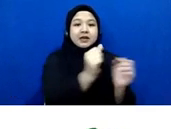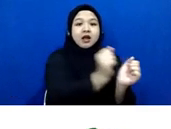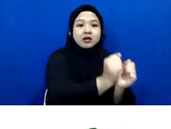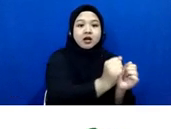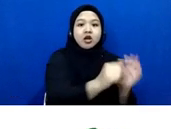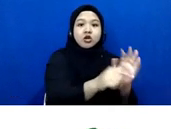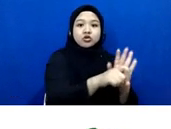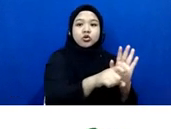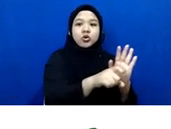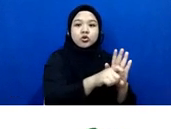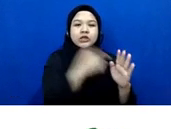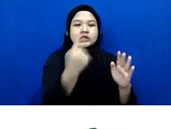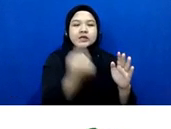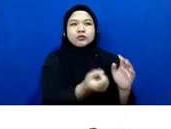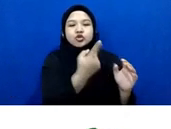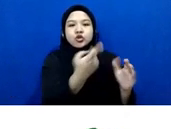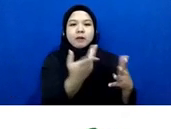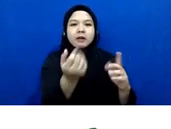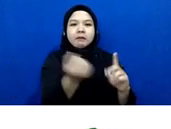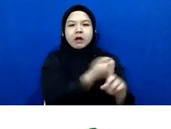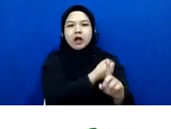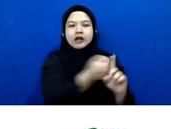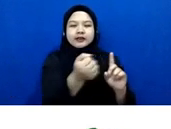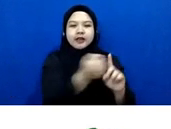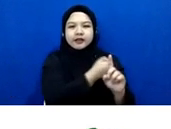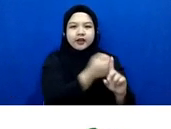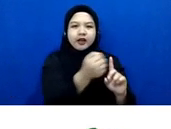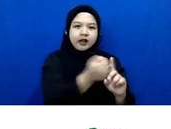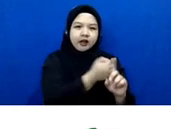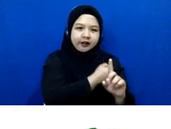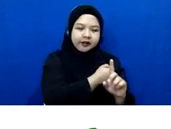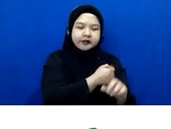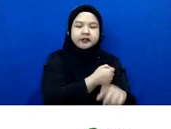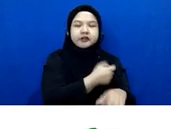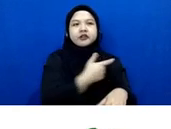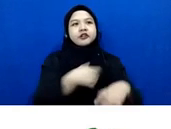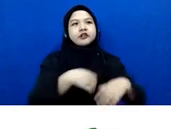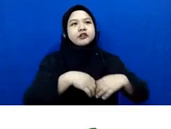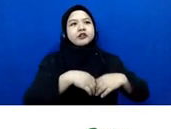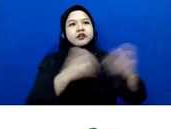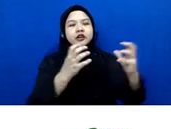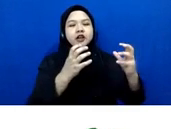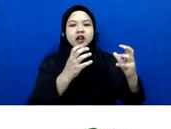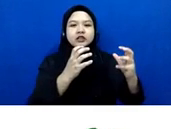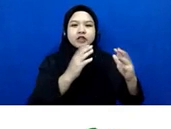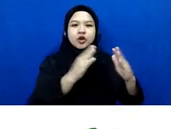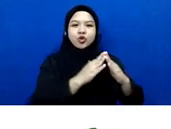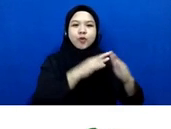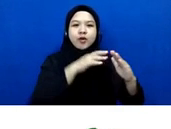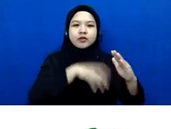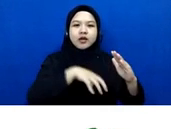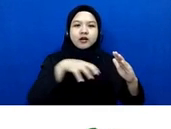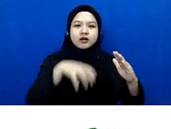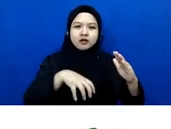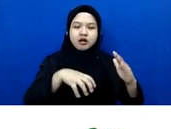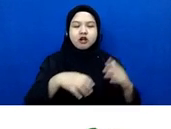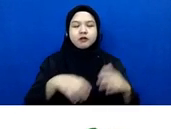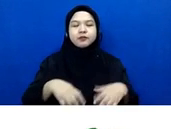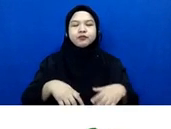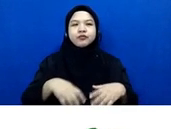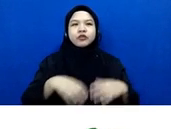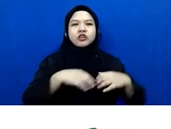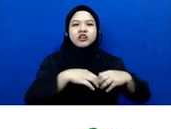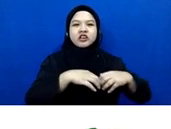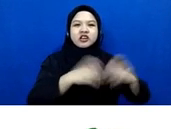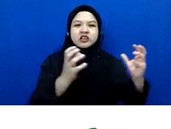yang paling sering moncok itu adalah penganiayaan terus kekerasan dalam rumah tangga terus kekerasan